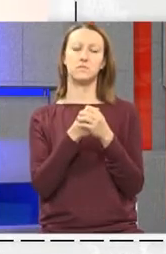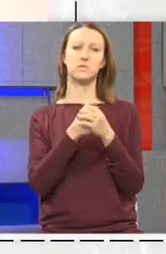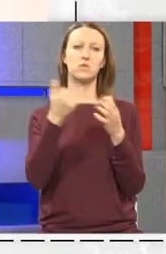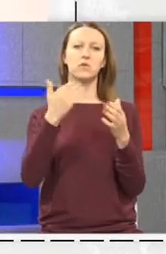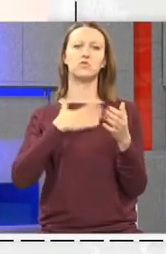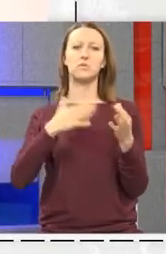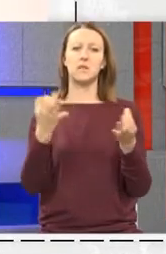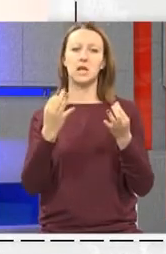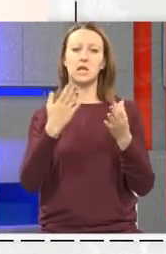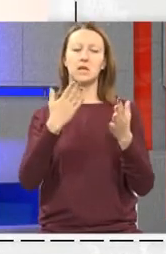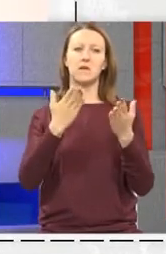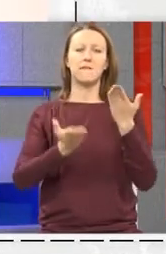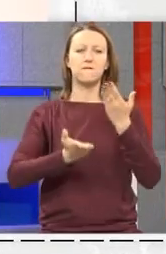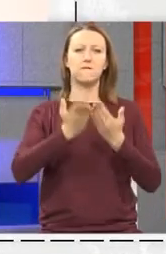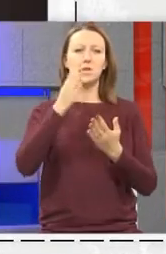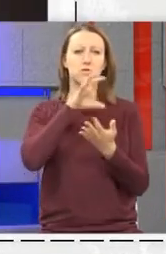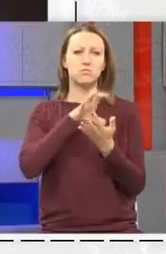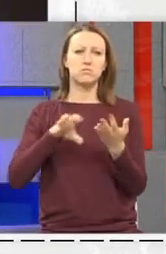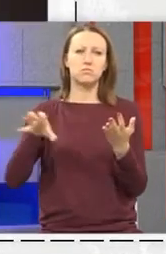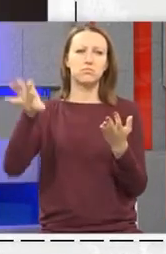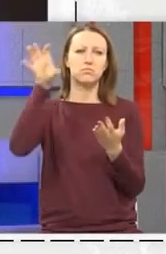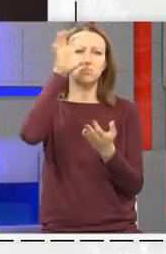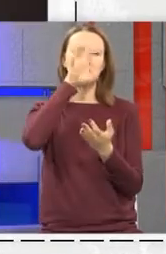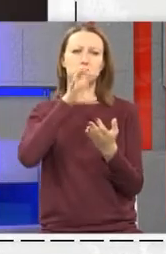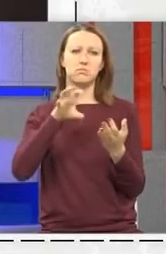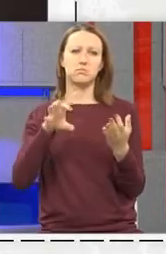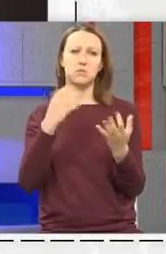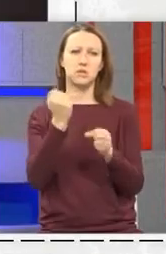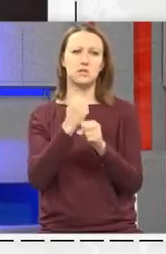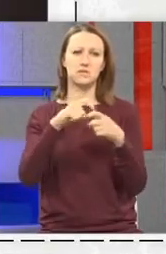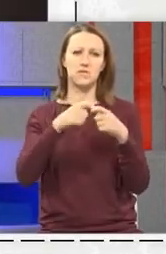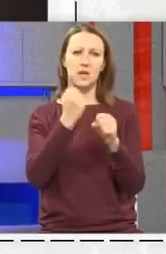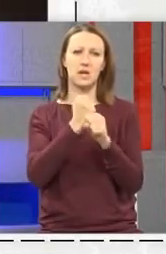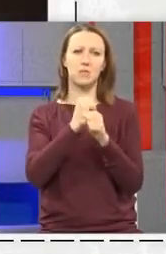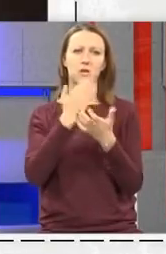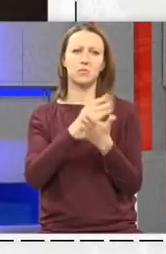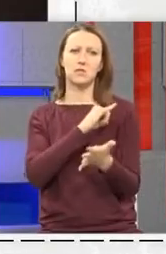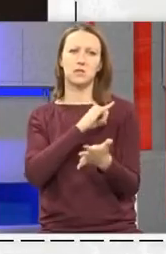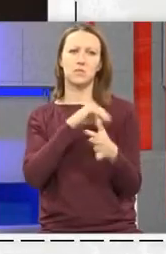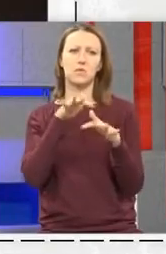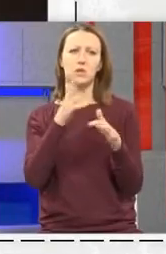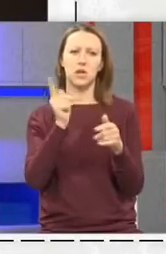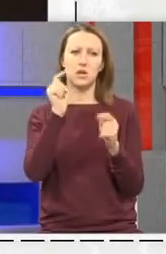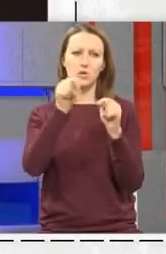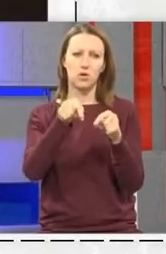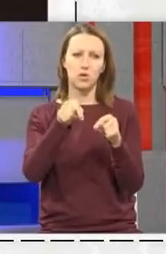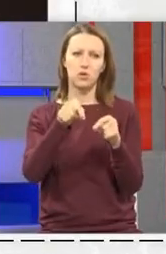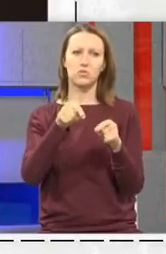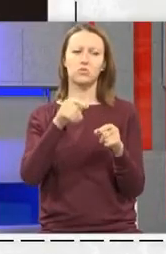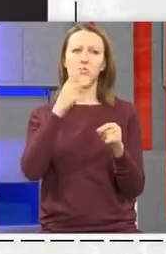Uvijek želim neki multimedijalni aktor napraviti Da bude zanimljivo i ljudima kad dođu